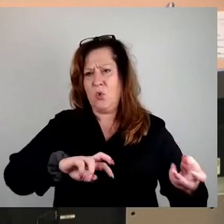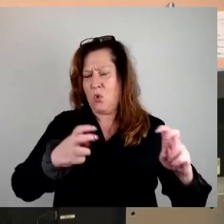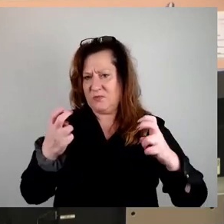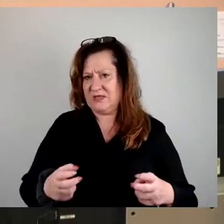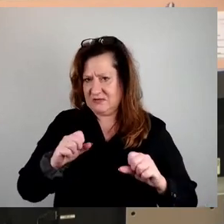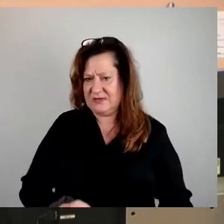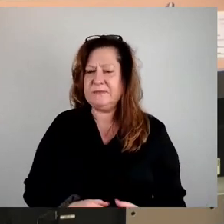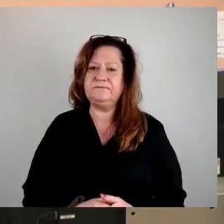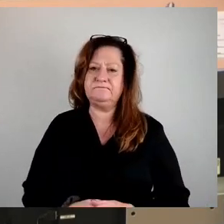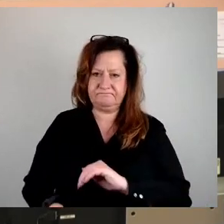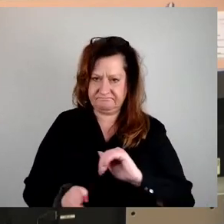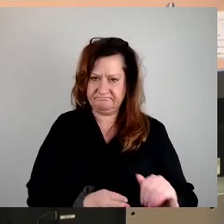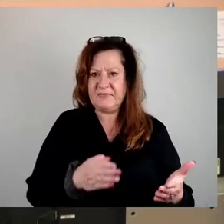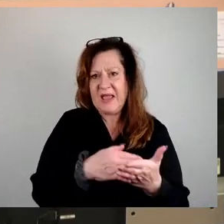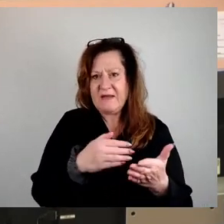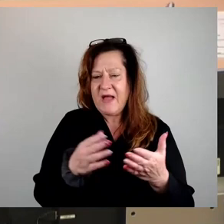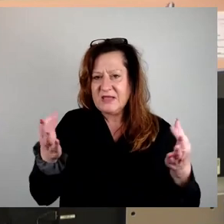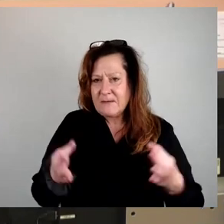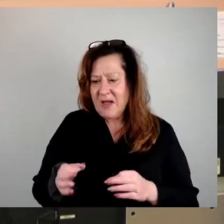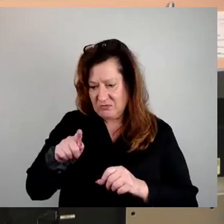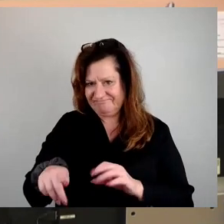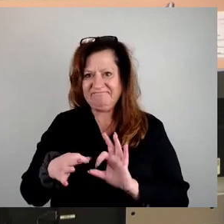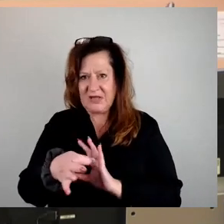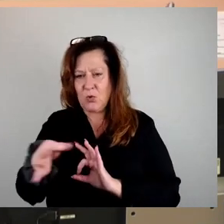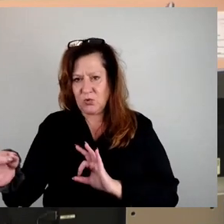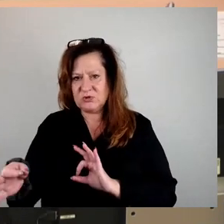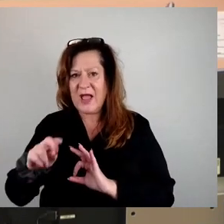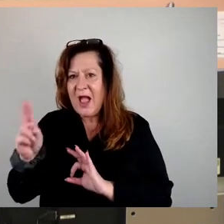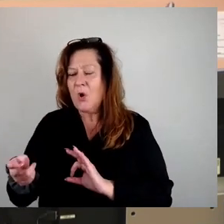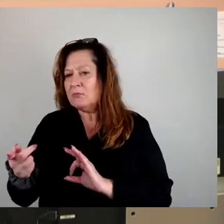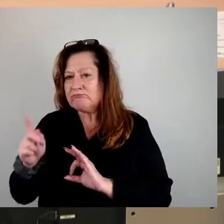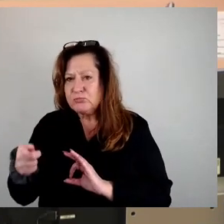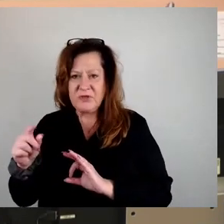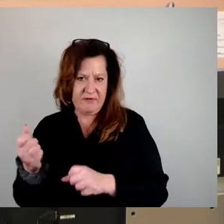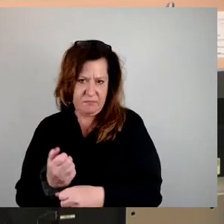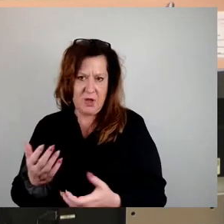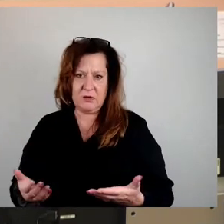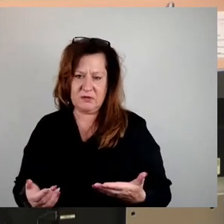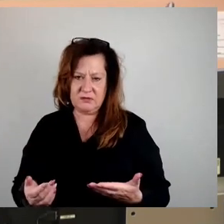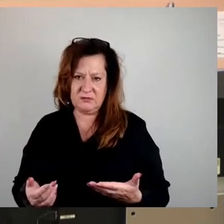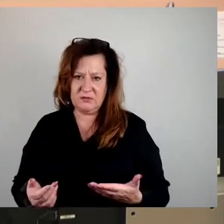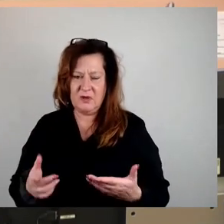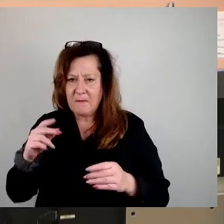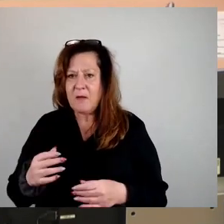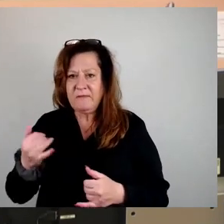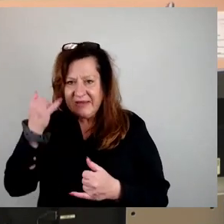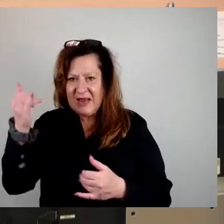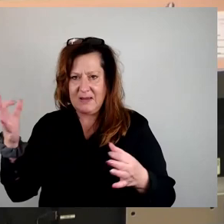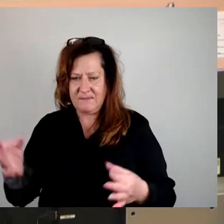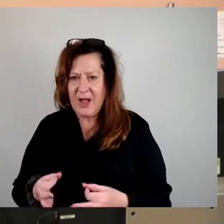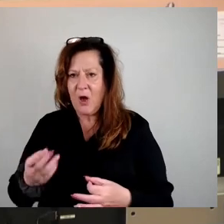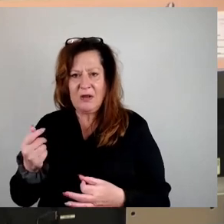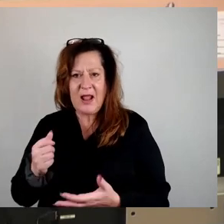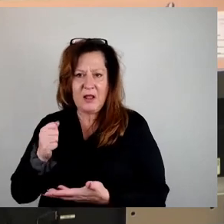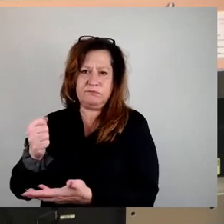dafür, dass auf diesen anzukaufenden Grundstücken aber auch tatsächlich was passiert, ist, dass wir auch der WID entsprechend Geld zur Verfügung stellen, damit